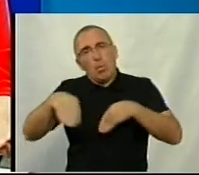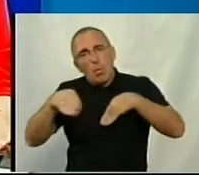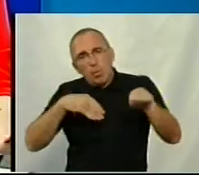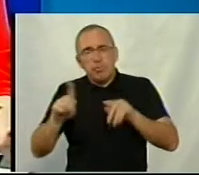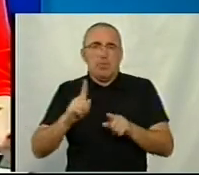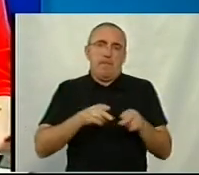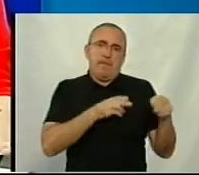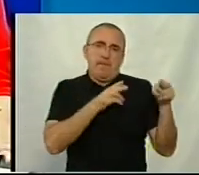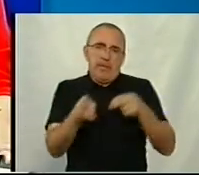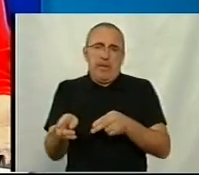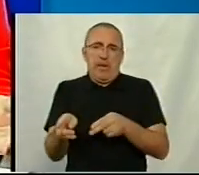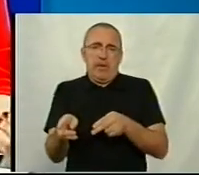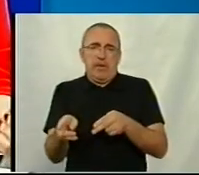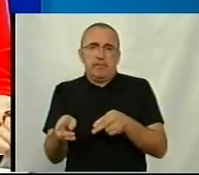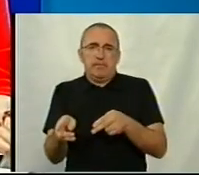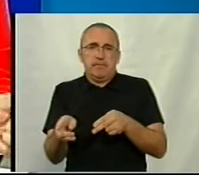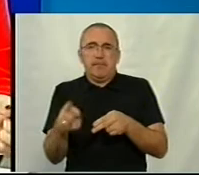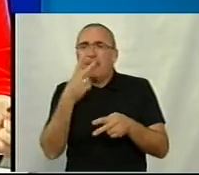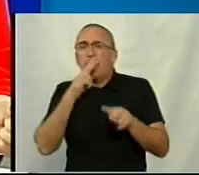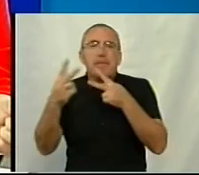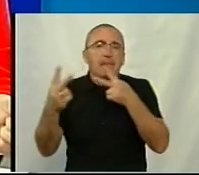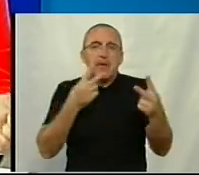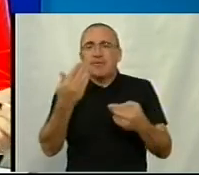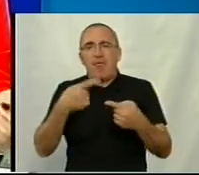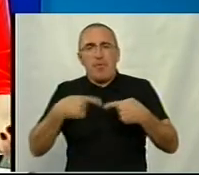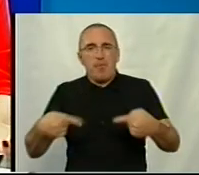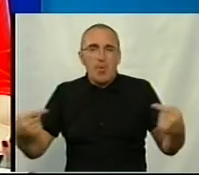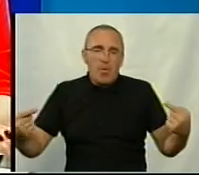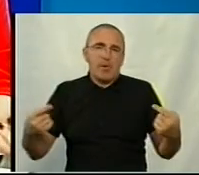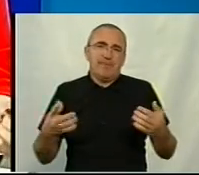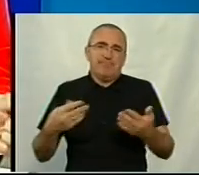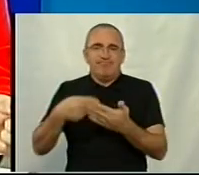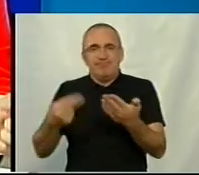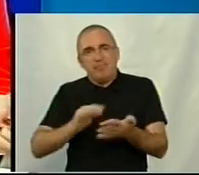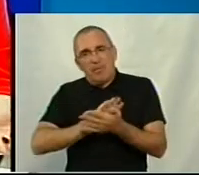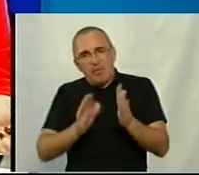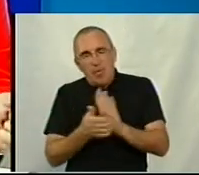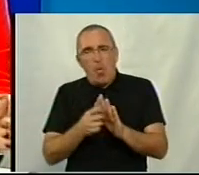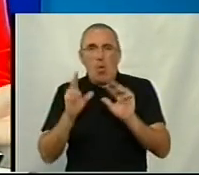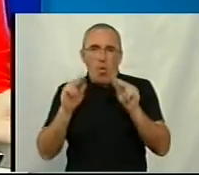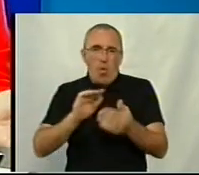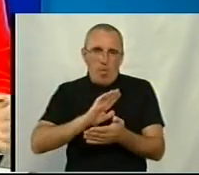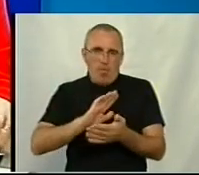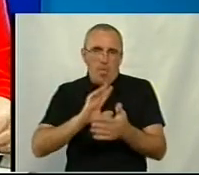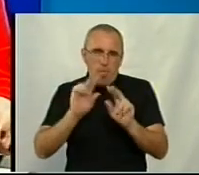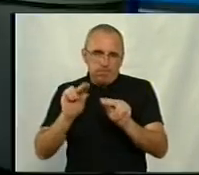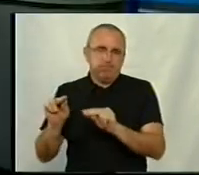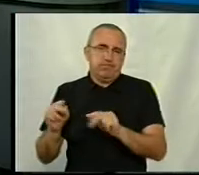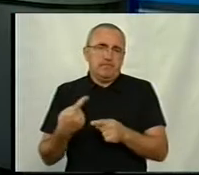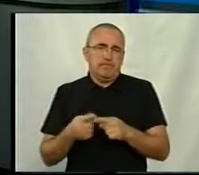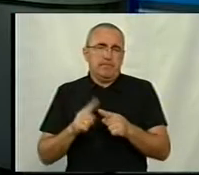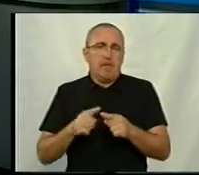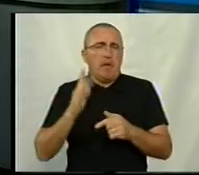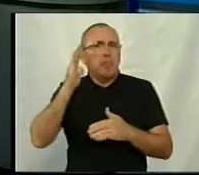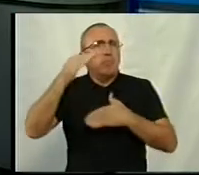які приїхали переглянути їхній продукцію, заключити договірні зобов'язання і, ну, скажімо А яка